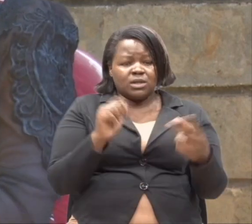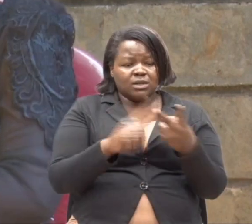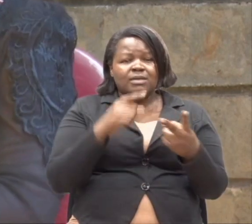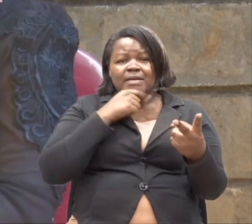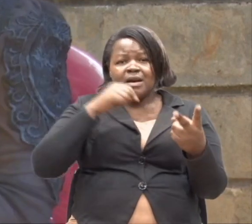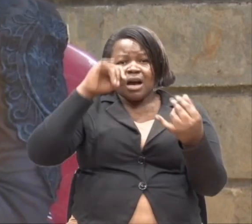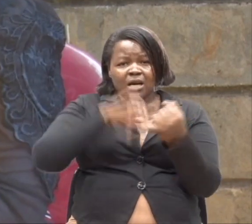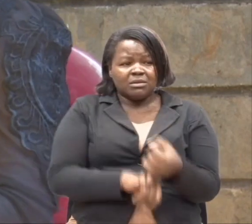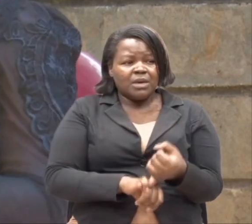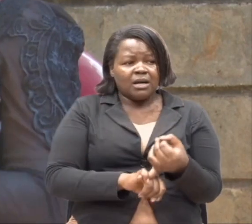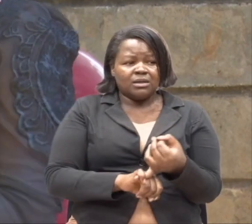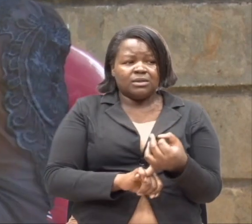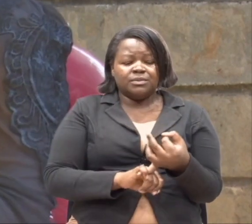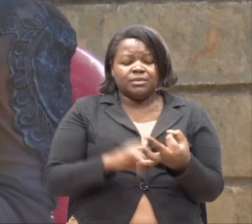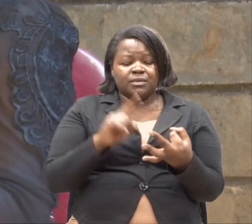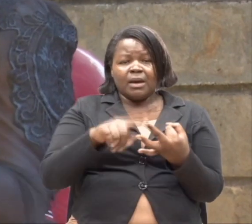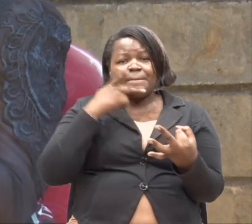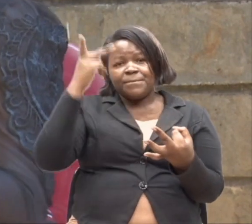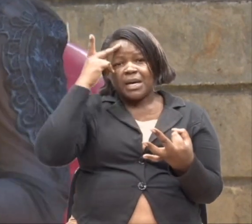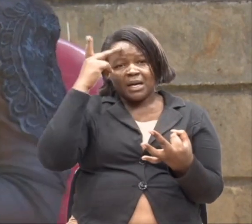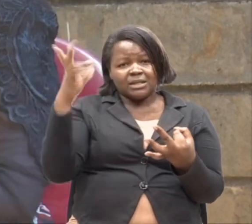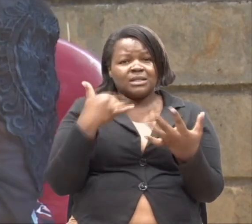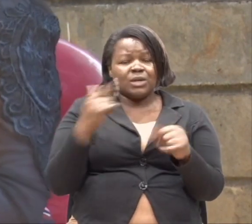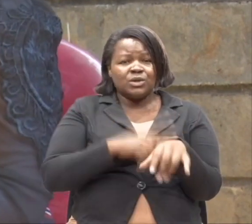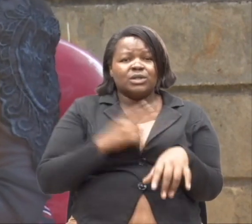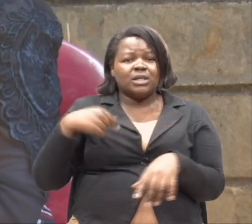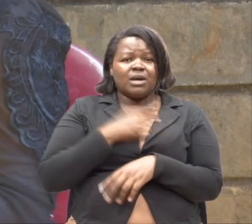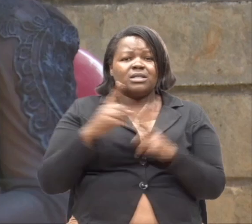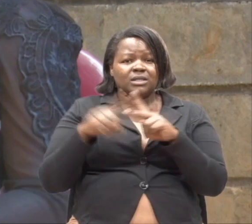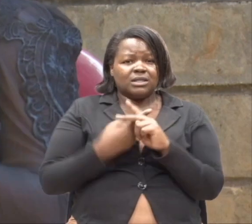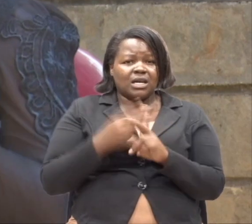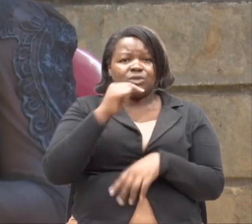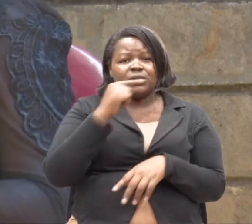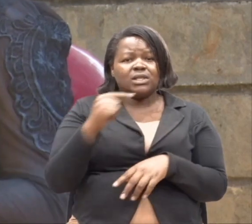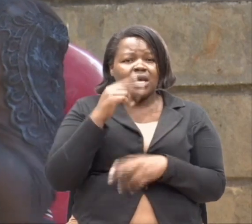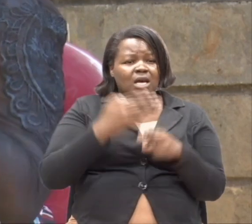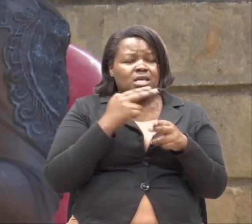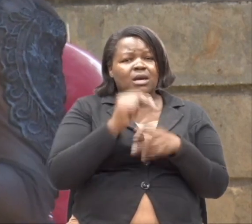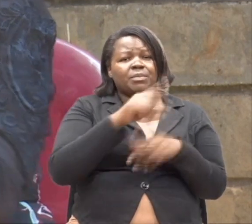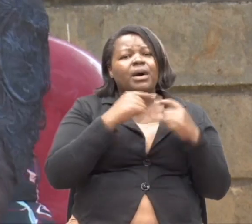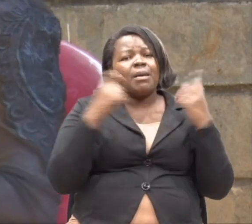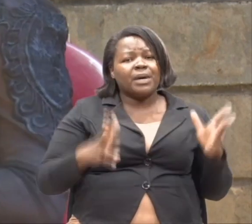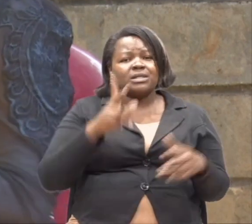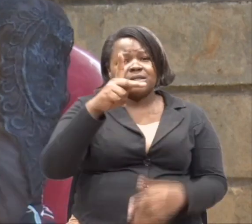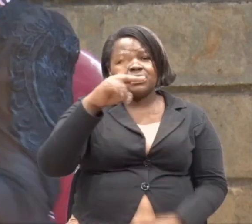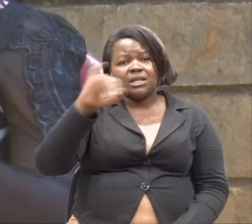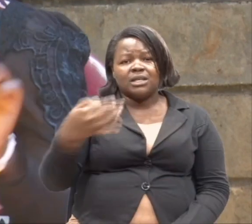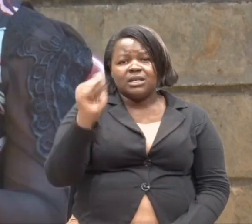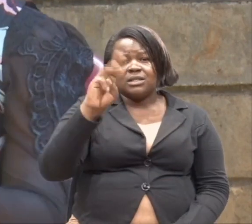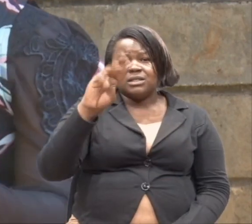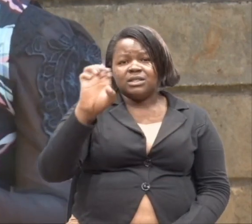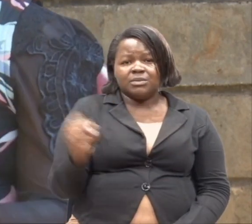husband. Gwana mtu. Na baba wa ratu. Na hivyo basi tulipo tanguliza pale. Uli thema unitua pastor Jebs. Kamau.